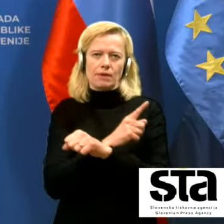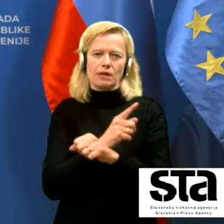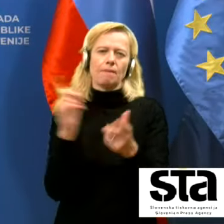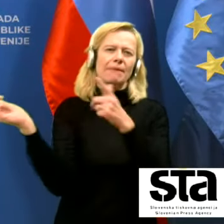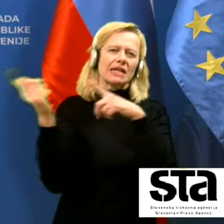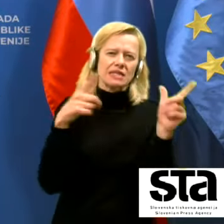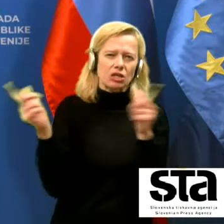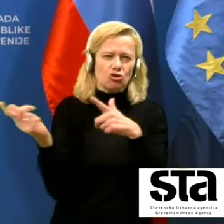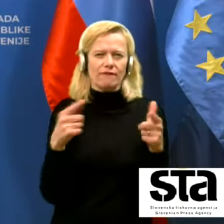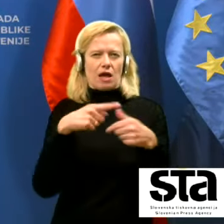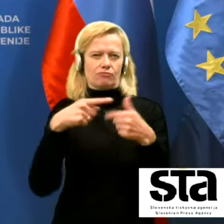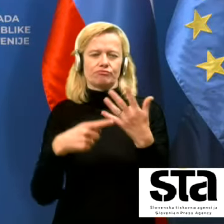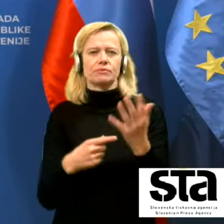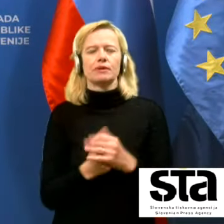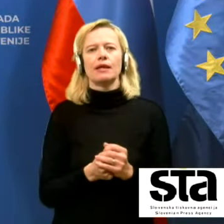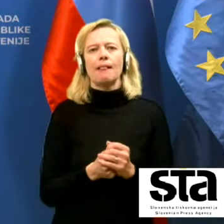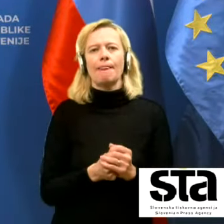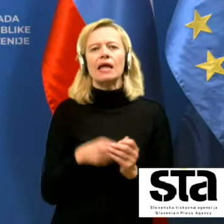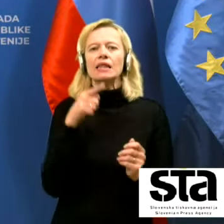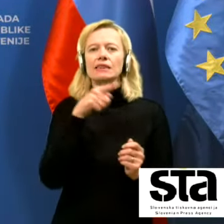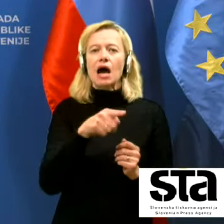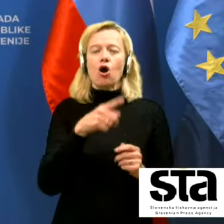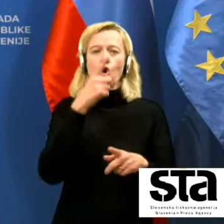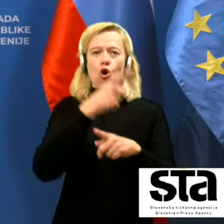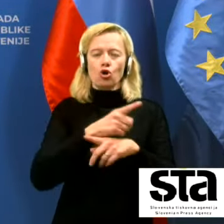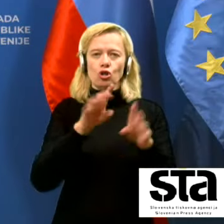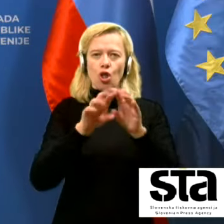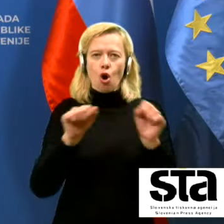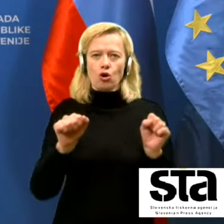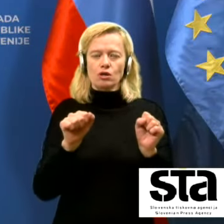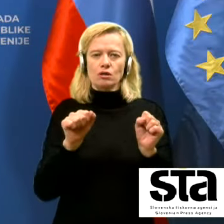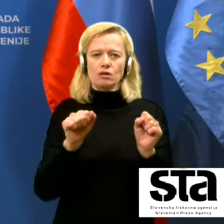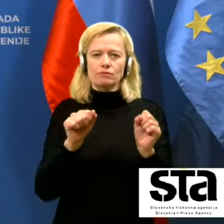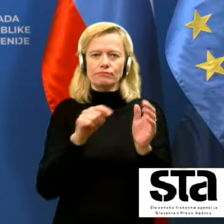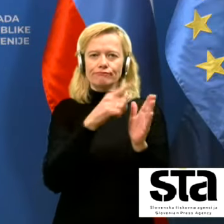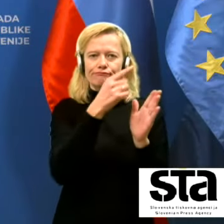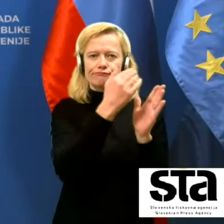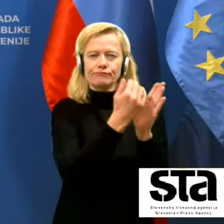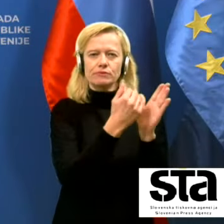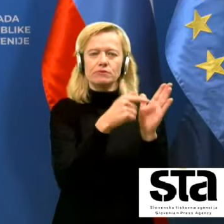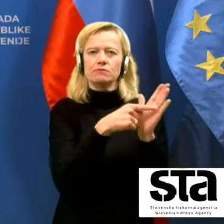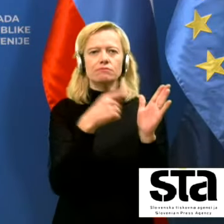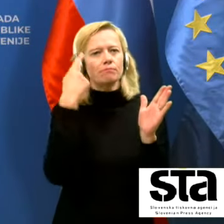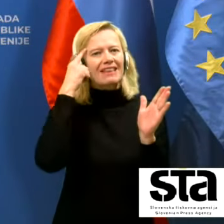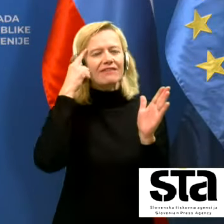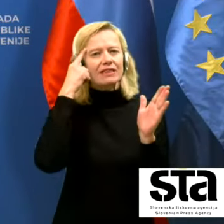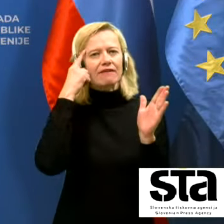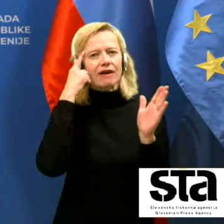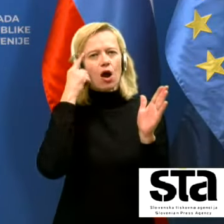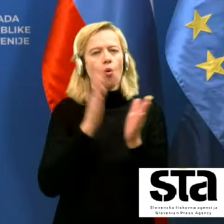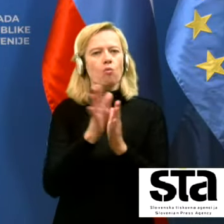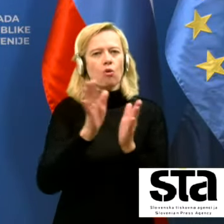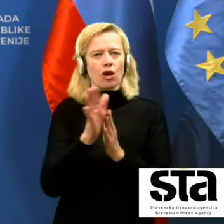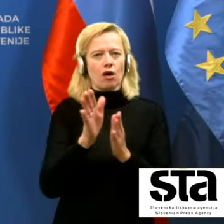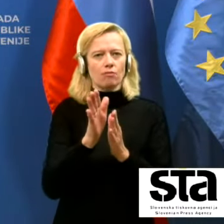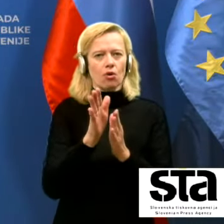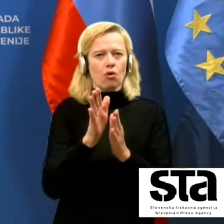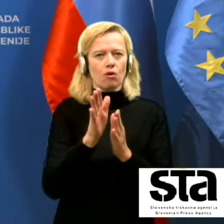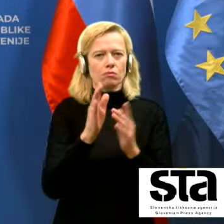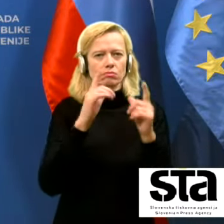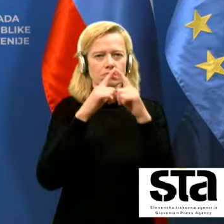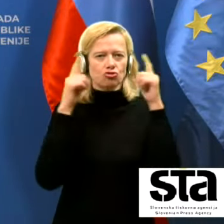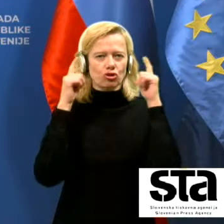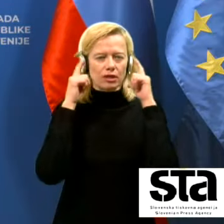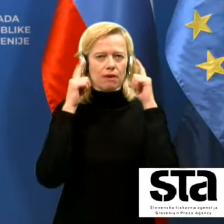Zato ta odlok predvideva tudi v nadaljevanju obvezna uporabo mask v zaprtih prostorih, sveda